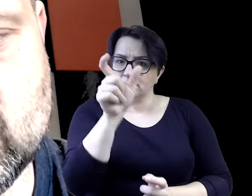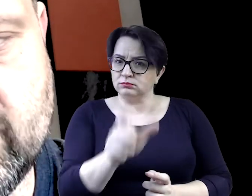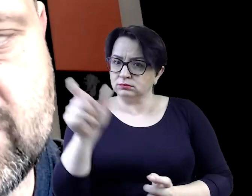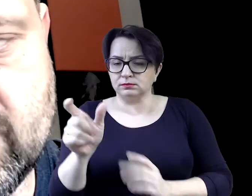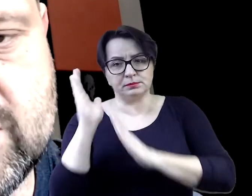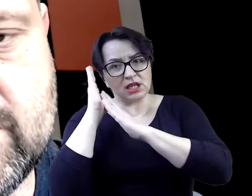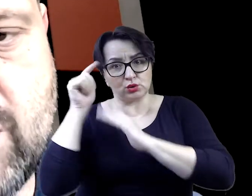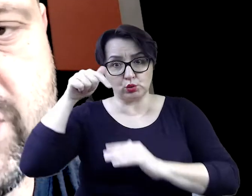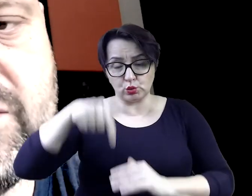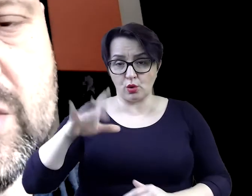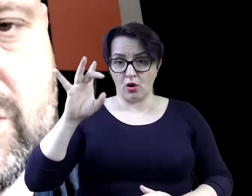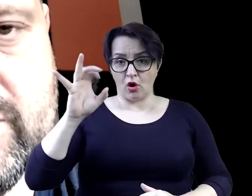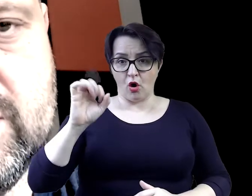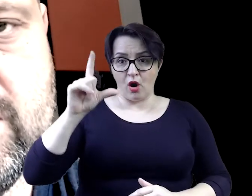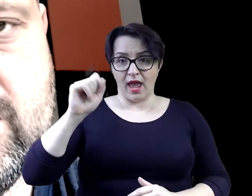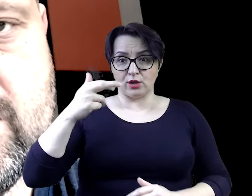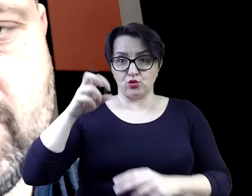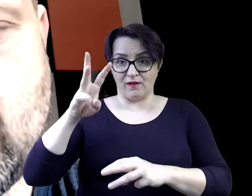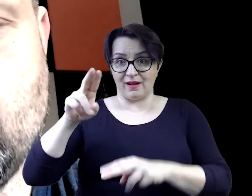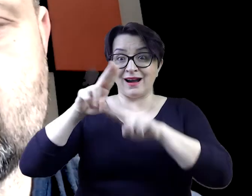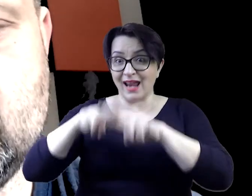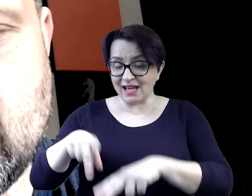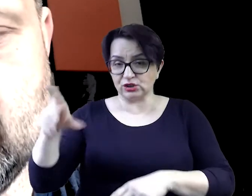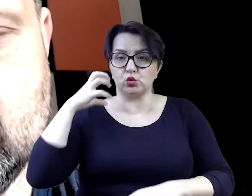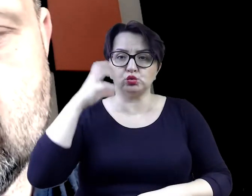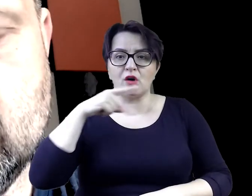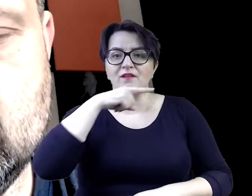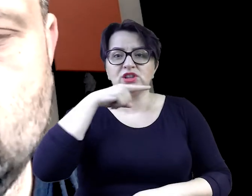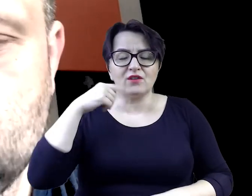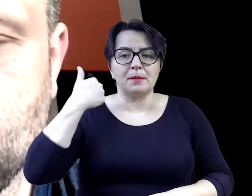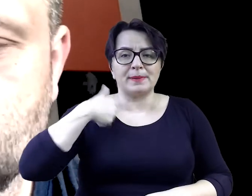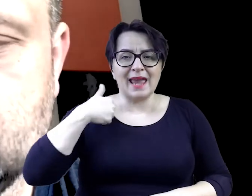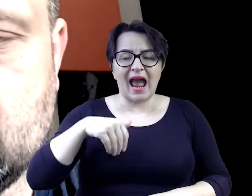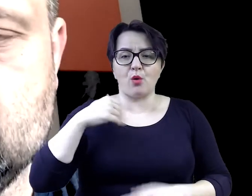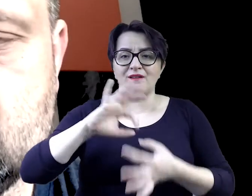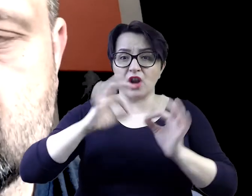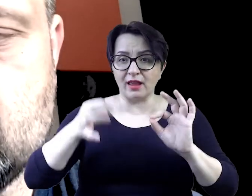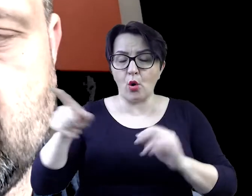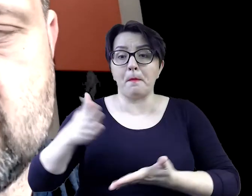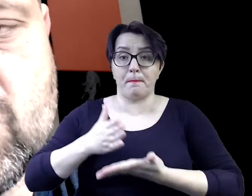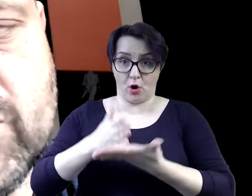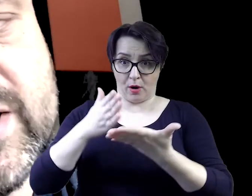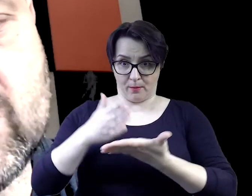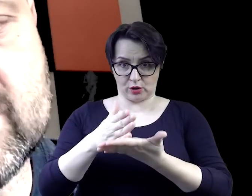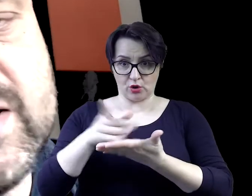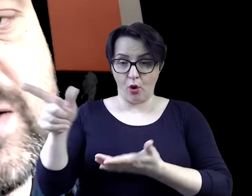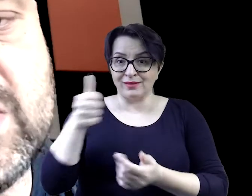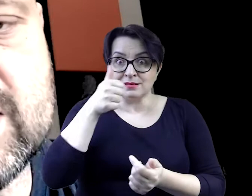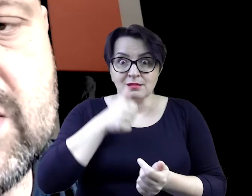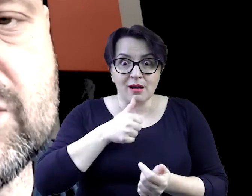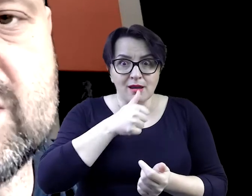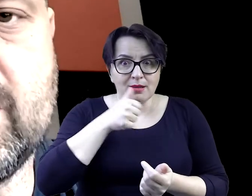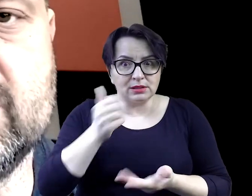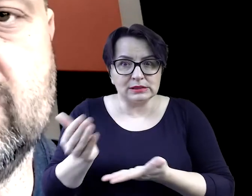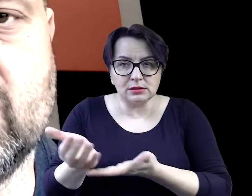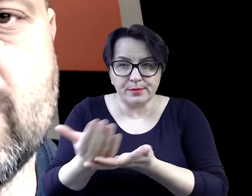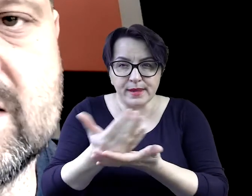Różowy, czerwony, biały i fioletowy Była pomocnikami I oni w wielkiej tajemnicy Zajmowali się głównie gromadzeniem I